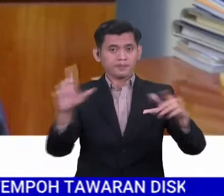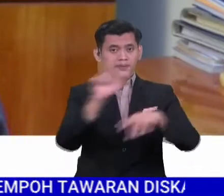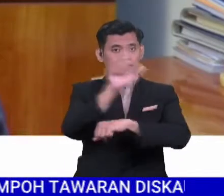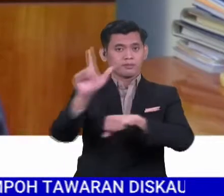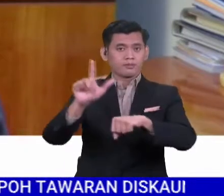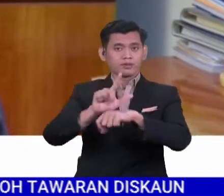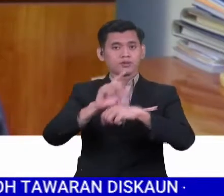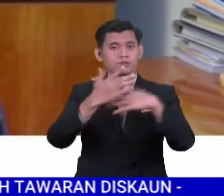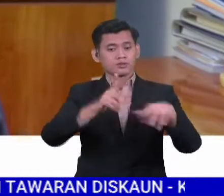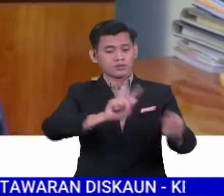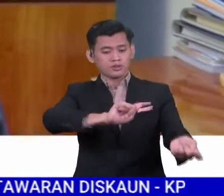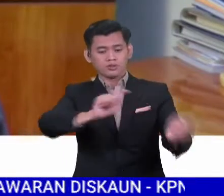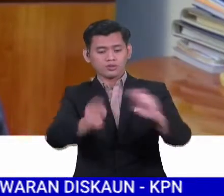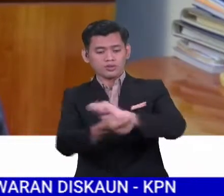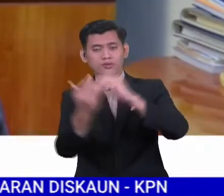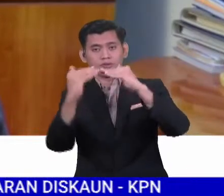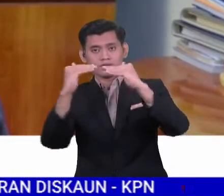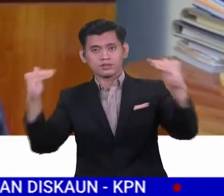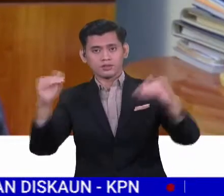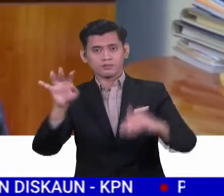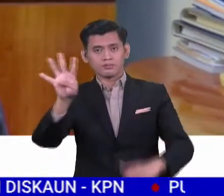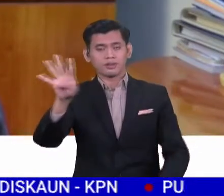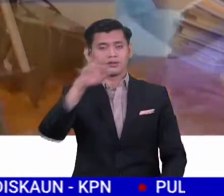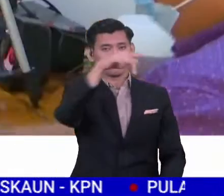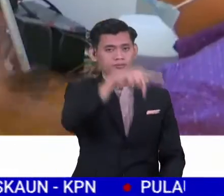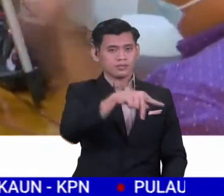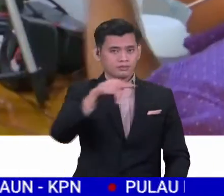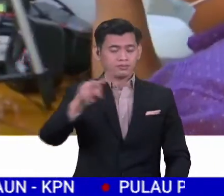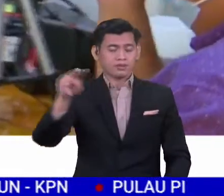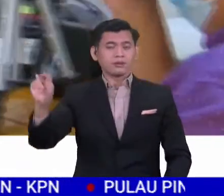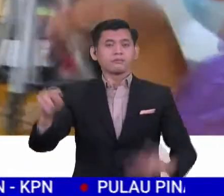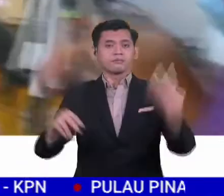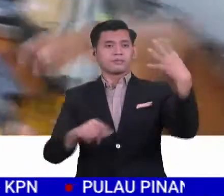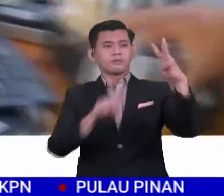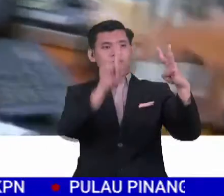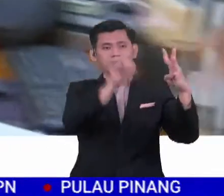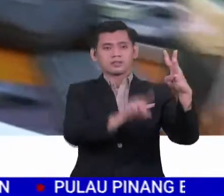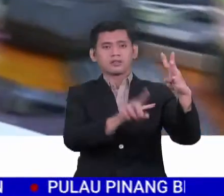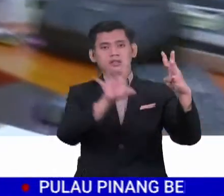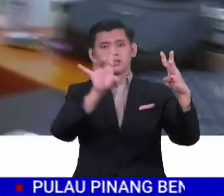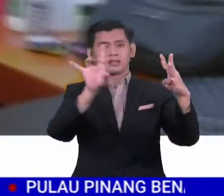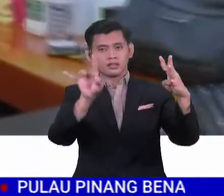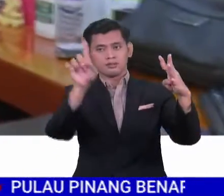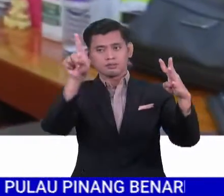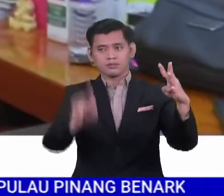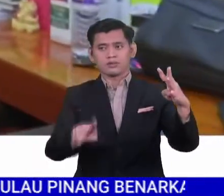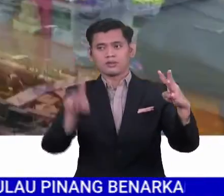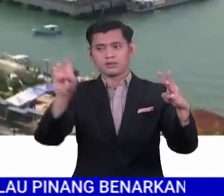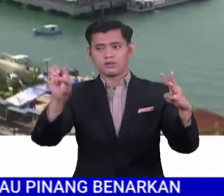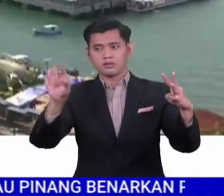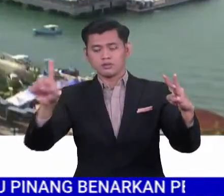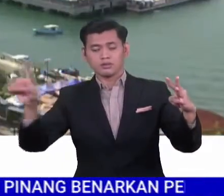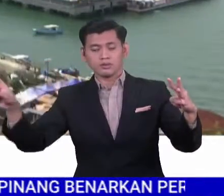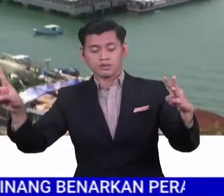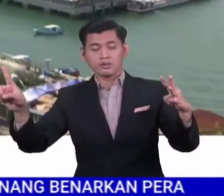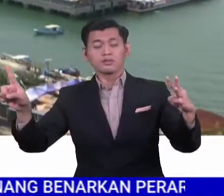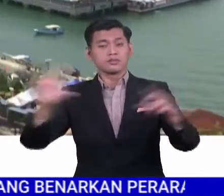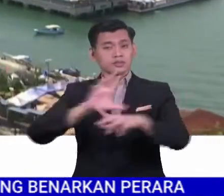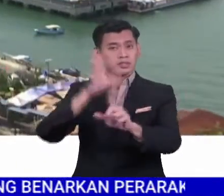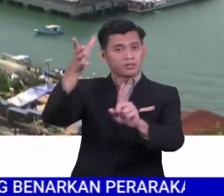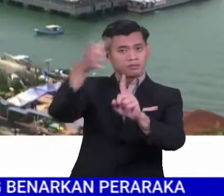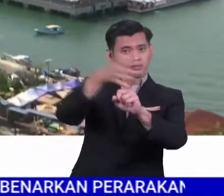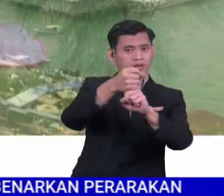keempat, itu Pusat Pemulihan Negara. Pada 14 Ogos, satu lagi pencapaian dicapai apabila Labuan